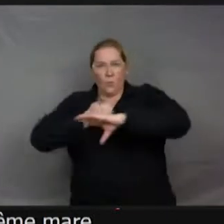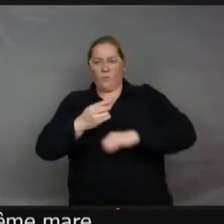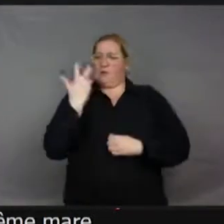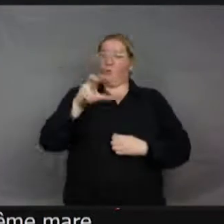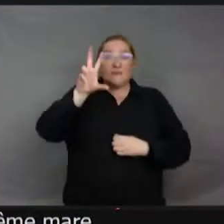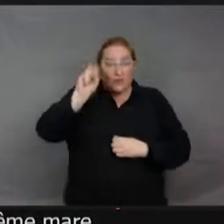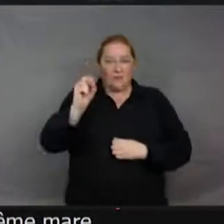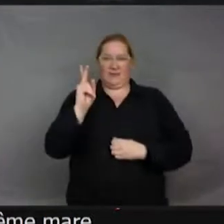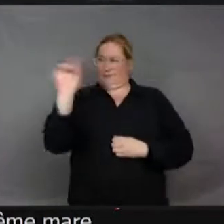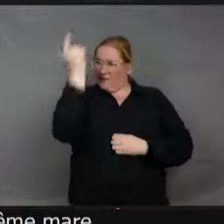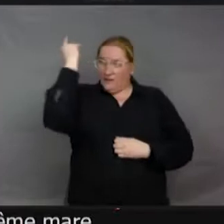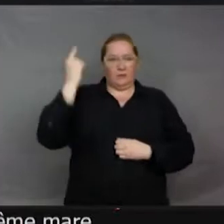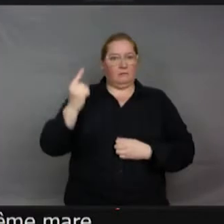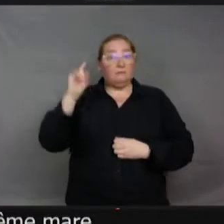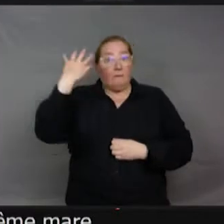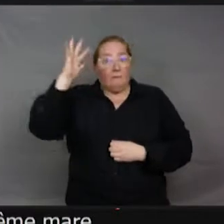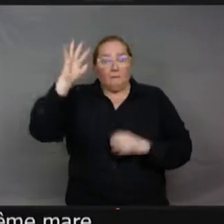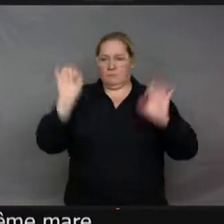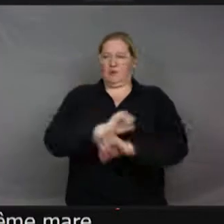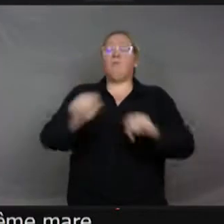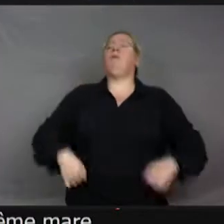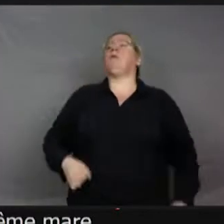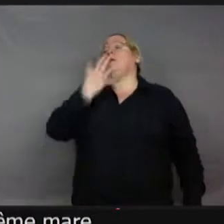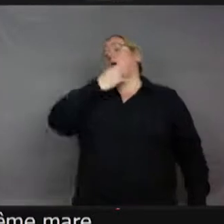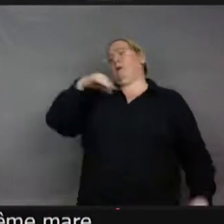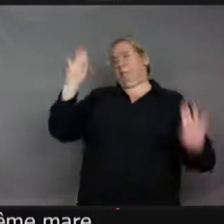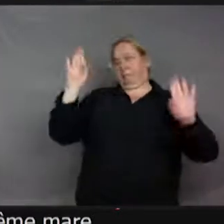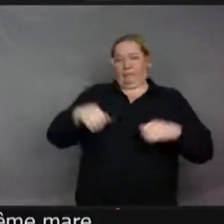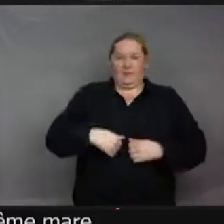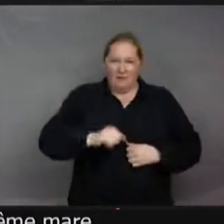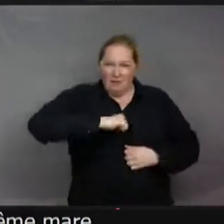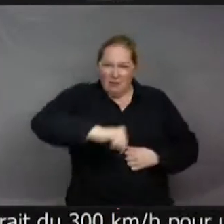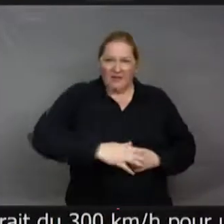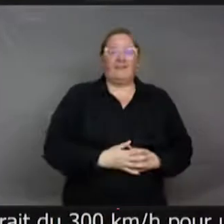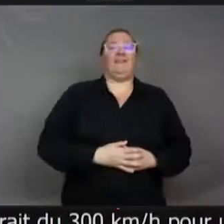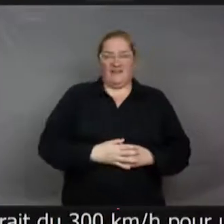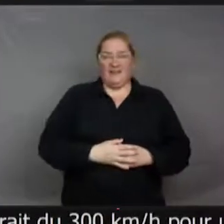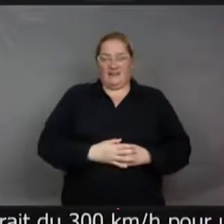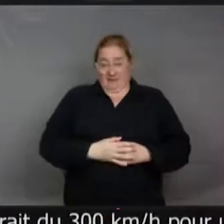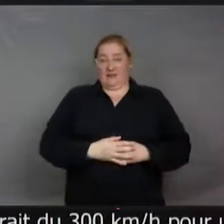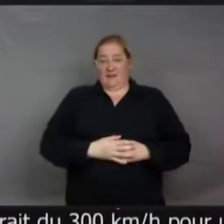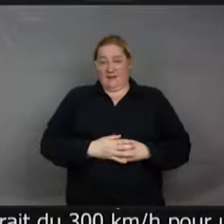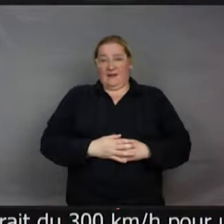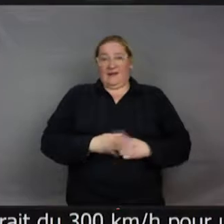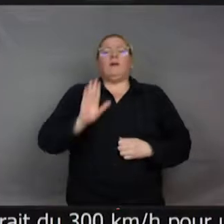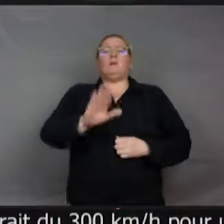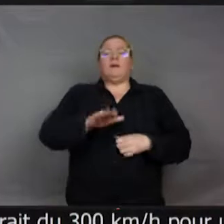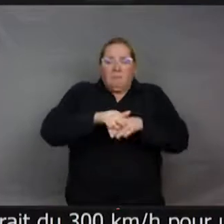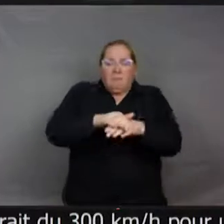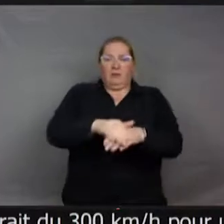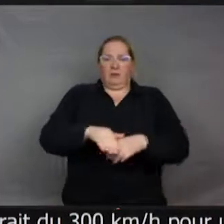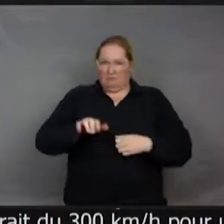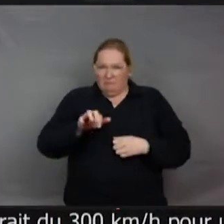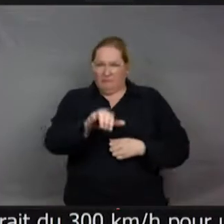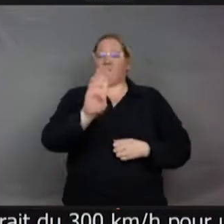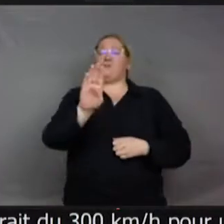C'est hyper facile. C'est hyper rapide, celle-là. Hyper rapide. Alors, si on pourrait dérouler les qualités des blattes, déjà, non seulement, en plus,